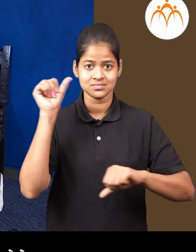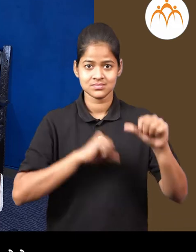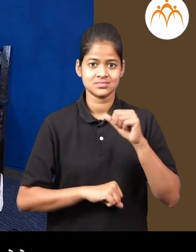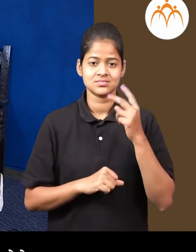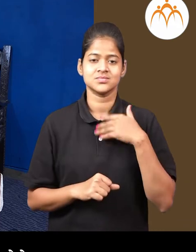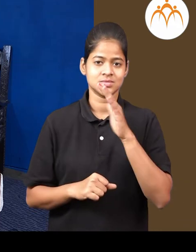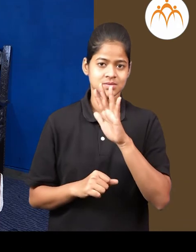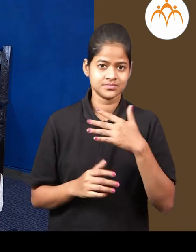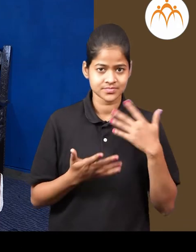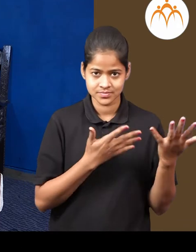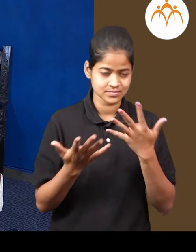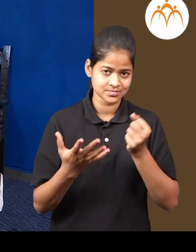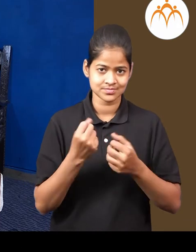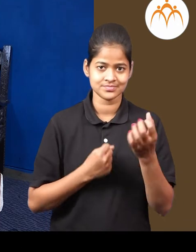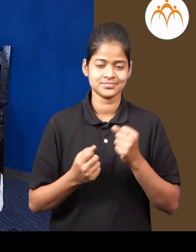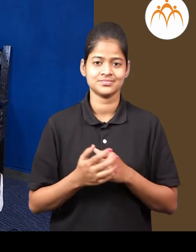मी साहित्ते ग्योनेते।